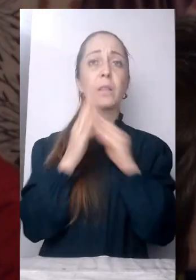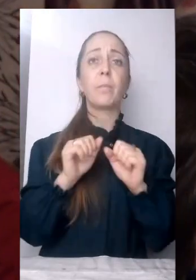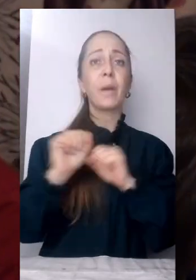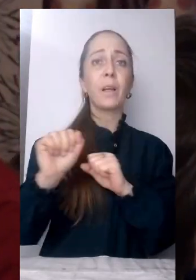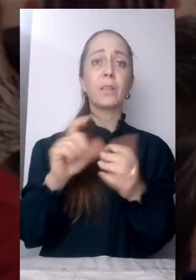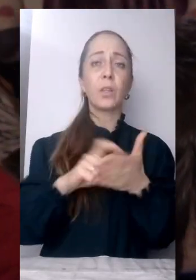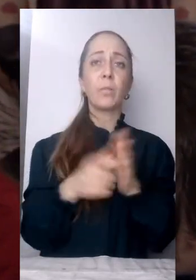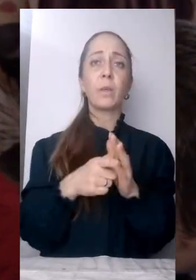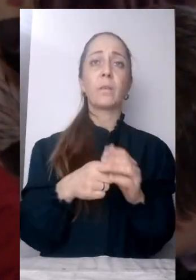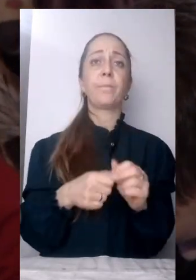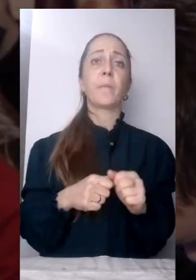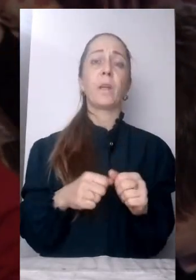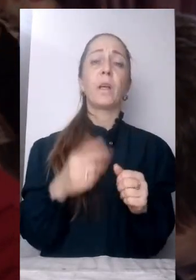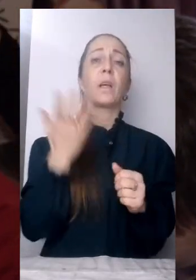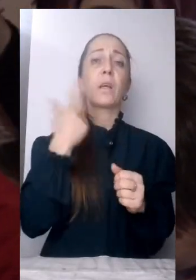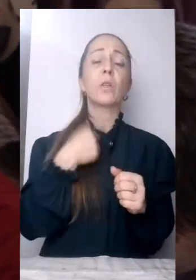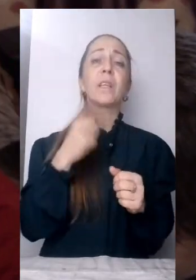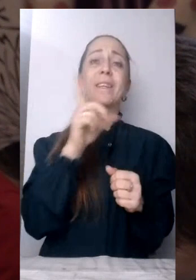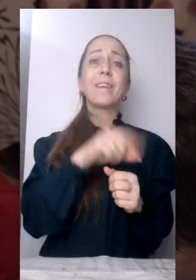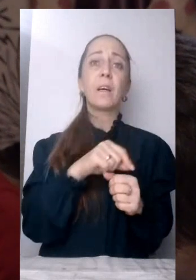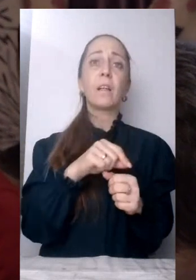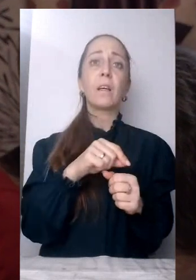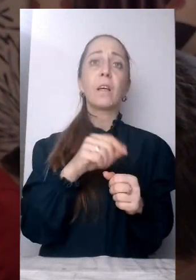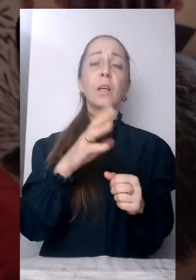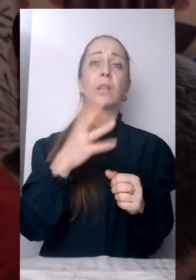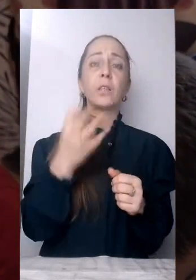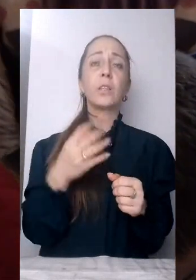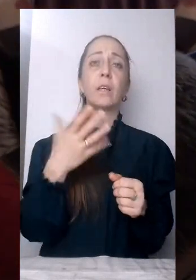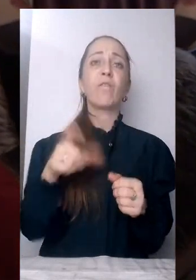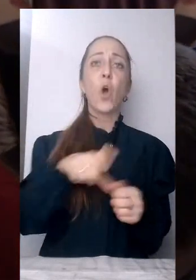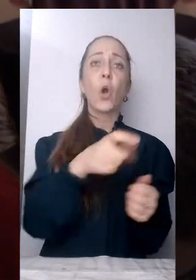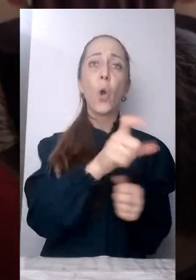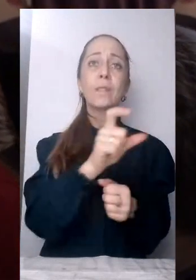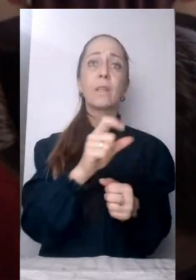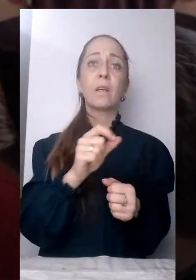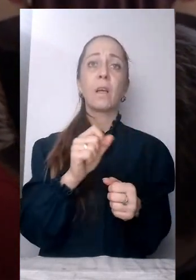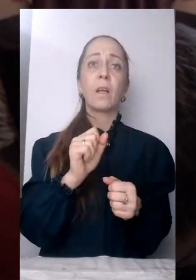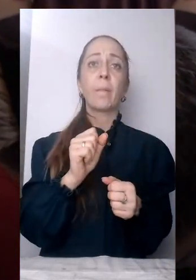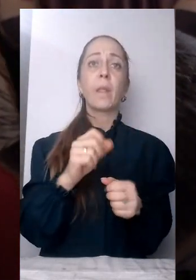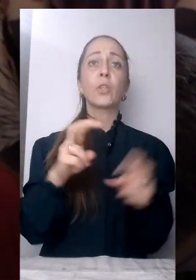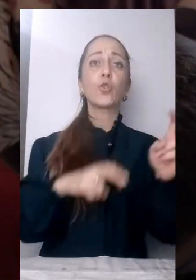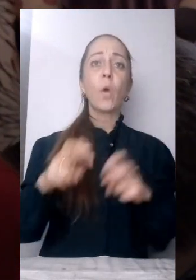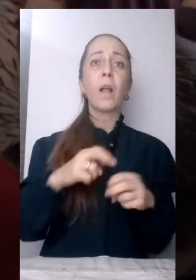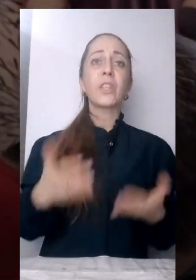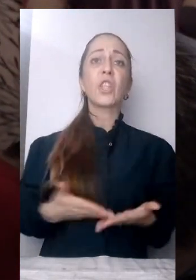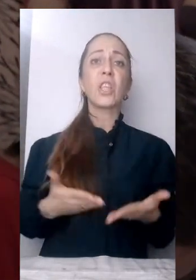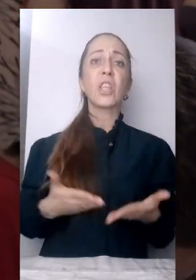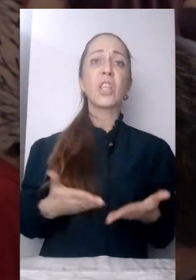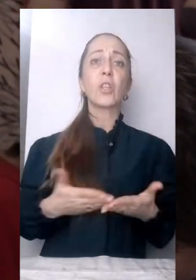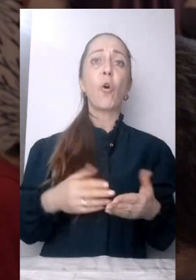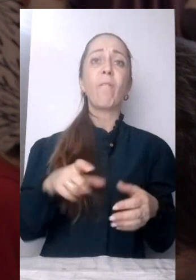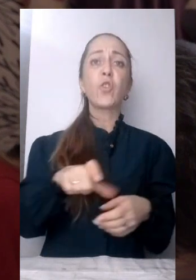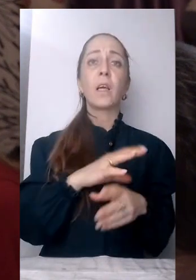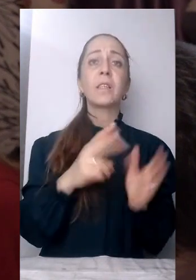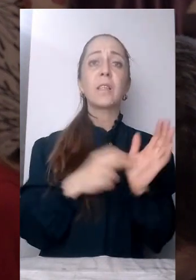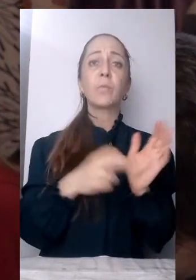Коли ще в дорозі їхали, шукали житло в дорозі. Всі місця по 700 гривень за добу. Ми